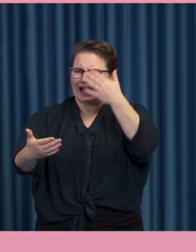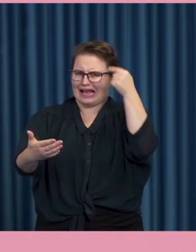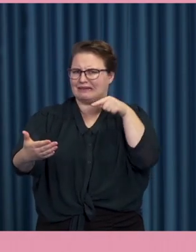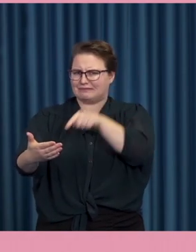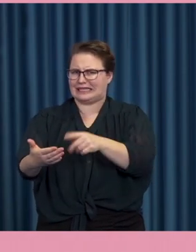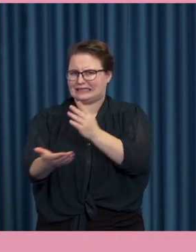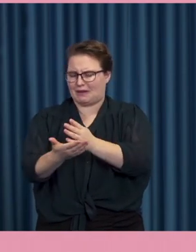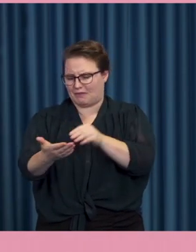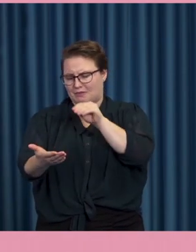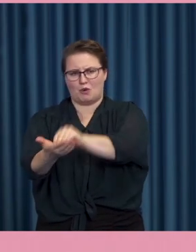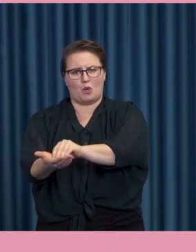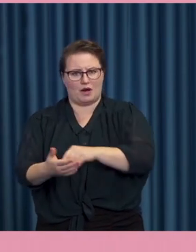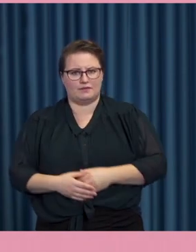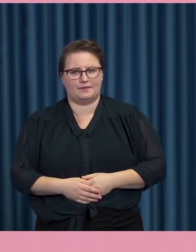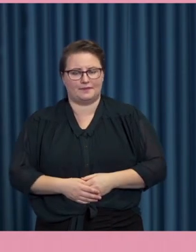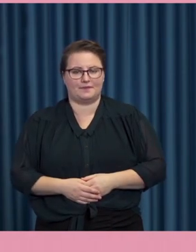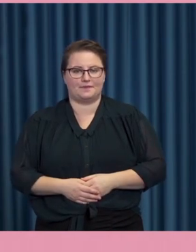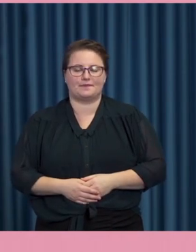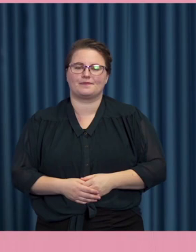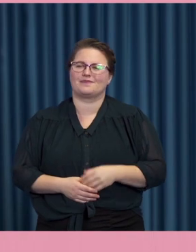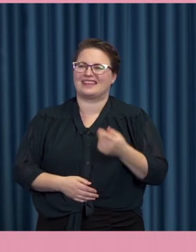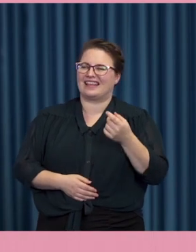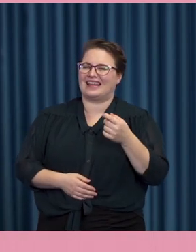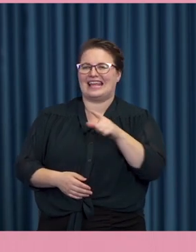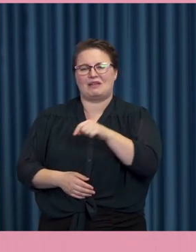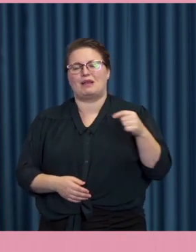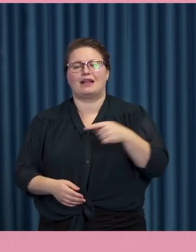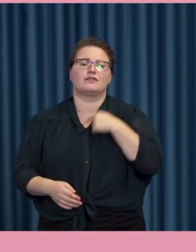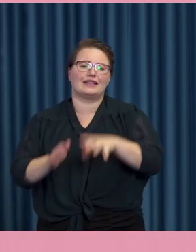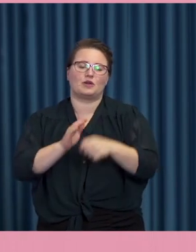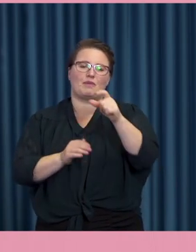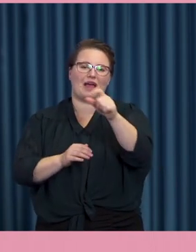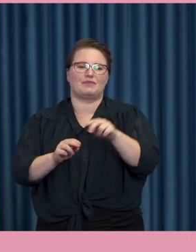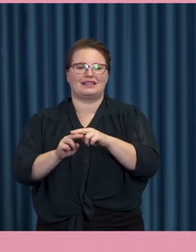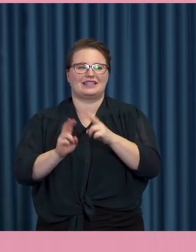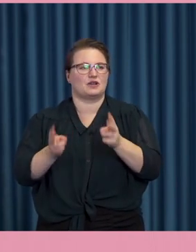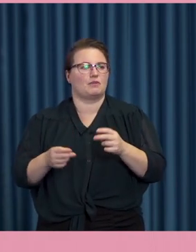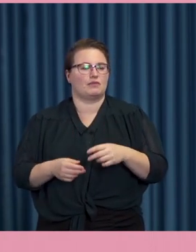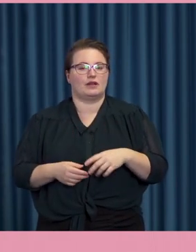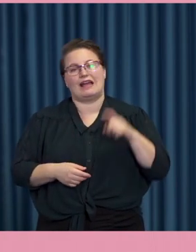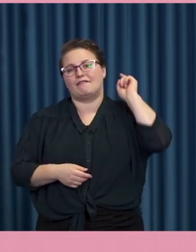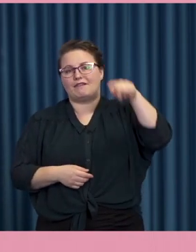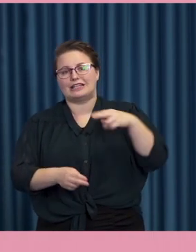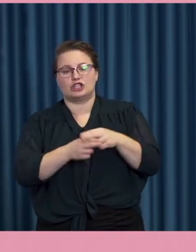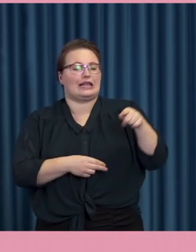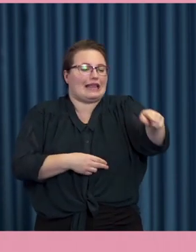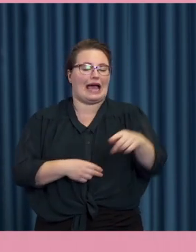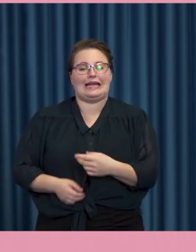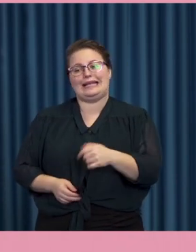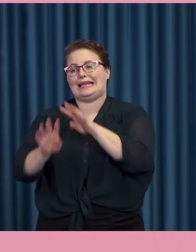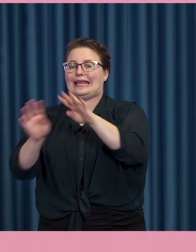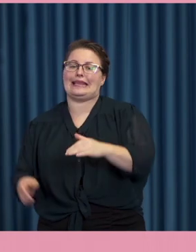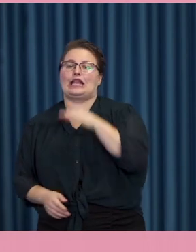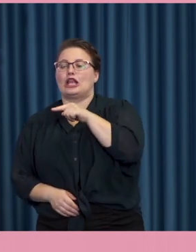Jag tänker också att det kan låta så futtigt liksom många gånger när man pratar om det här. Det är lite falska nyheter här, det lite näthat där, det spelar inte så stor